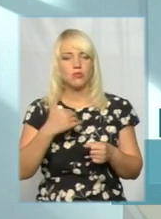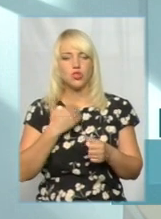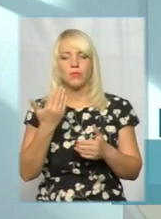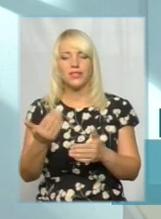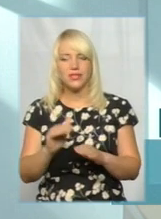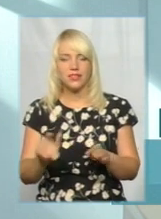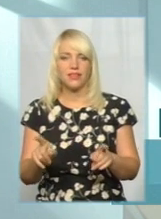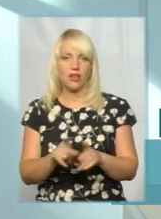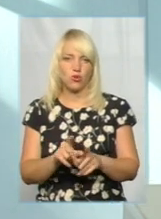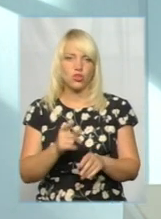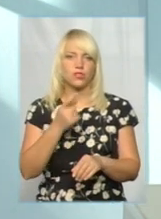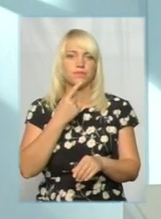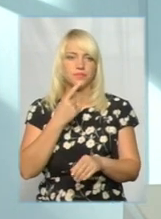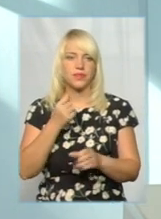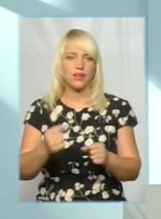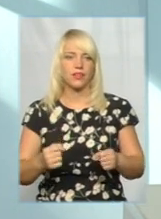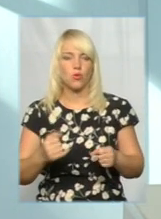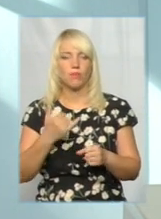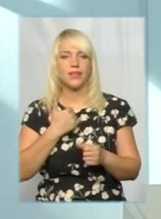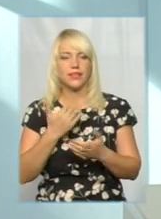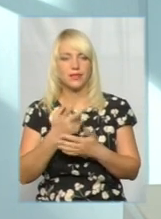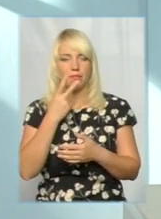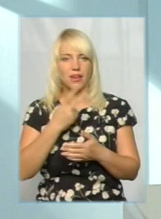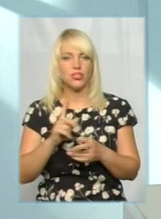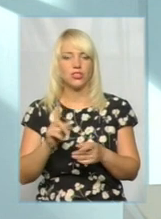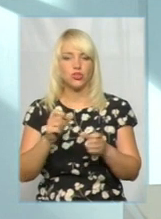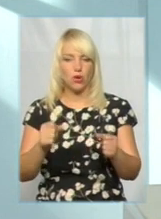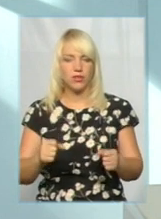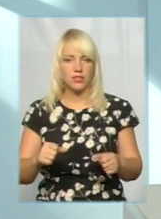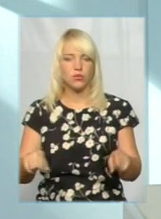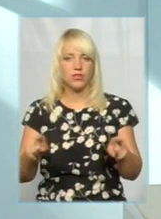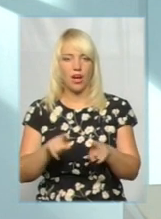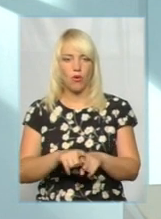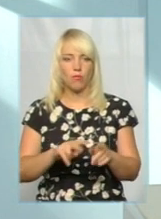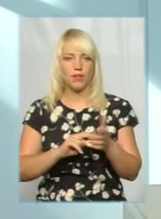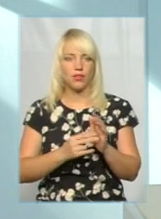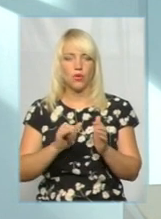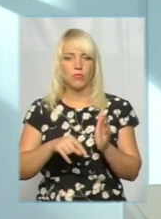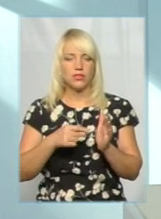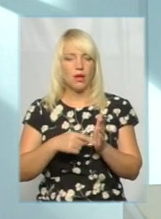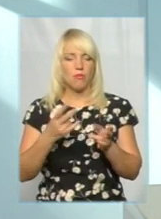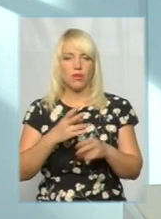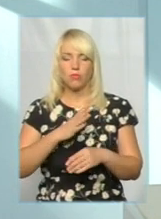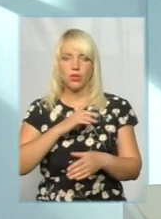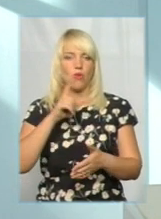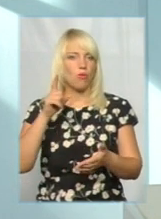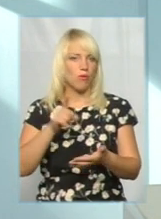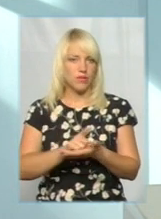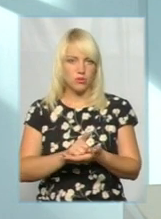на нього каталися. У мене особисто є бачення, що атракціон такого плану у місті має бути обов'язково.